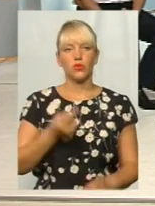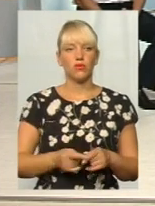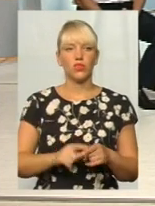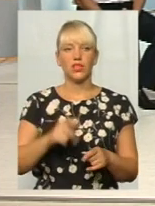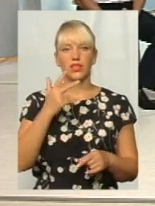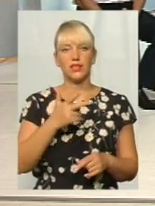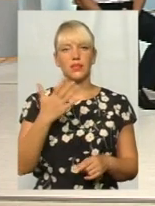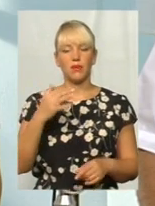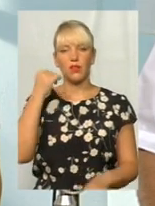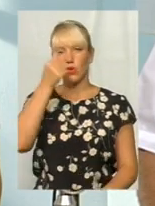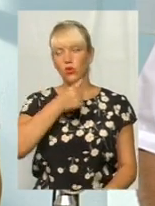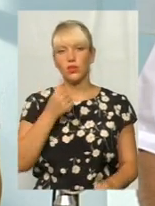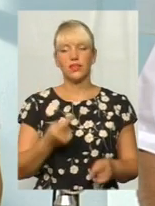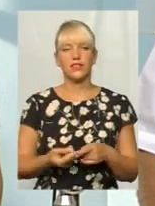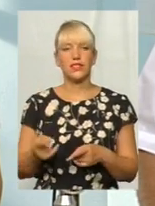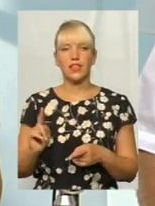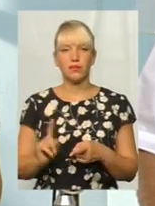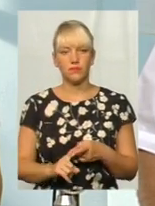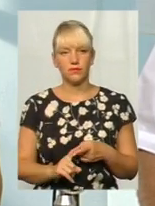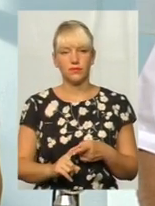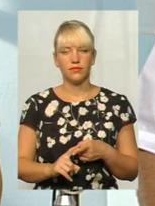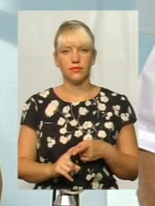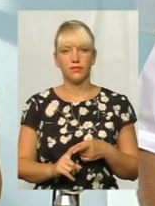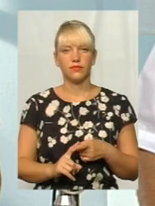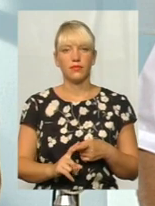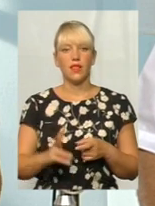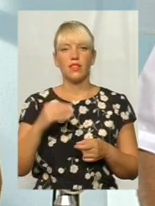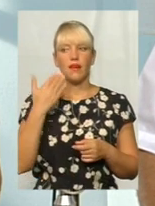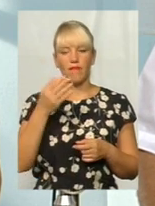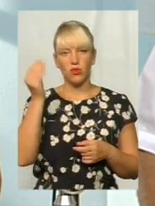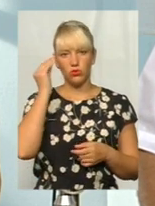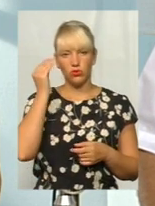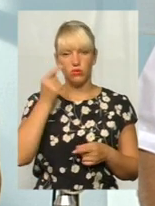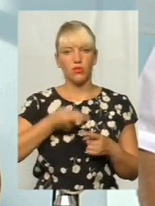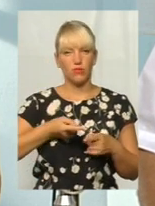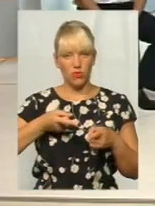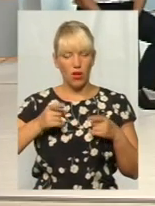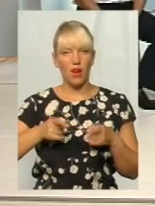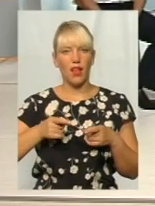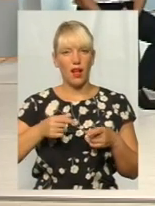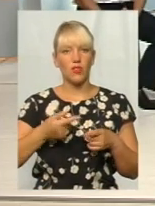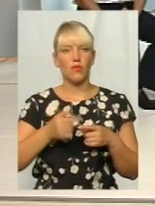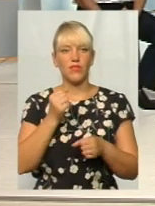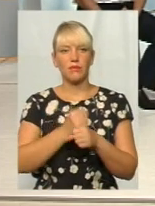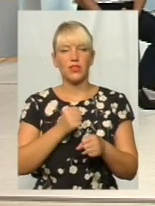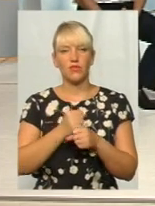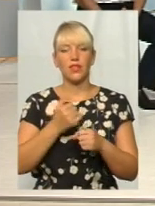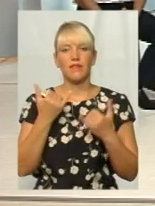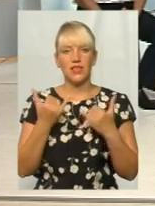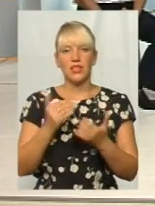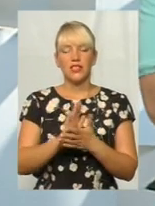35 років, це, на вашу думку, реально відпрацювати і в нинішній ситуації